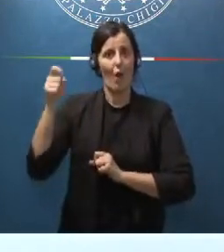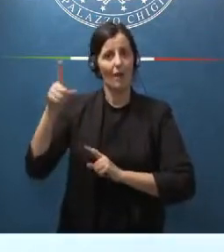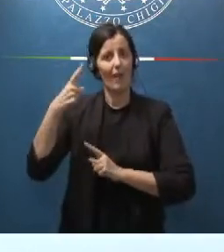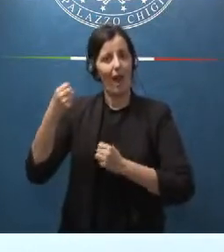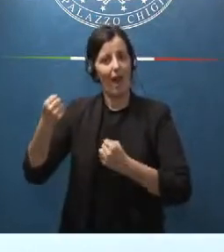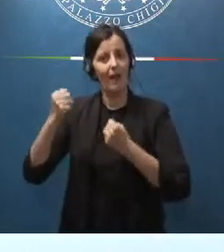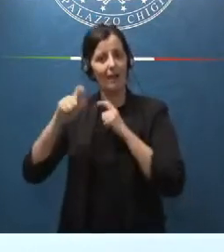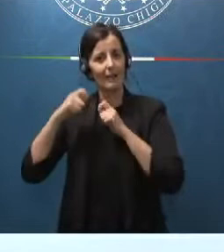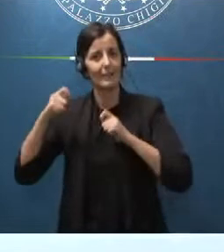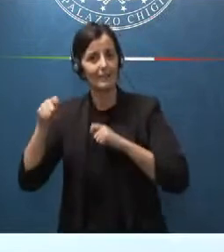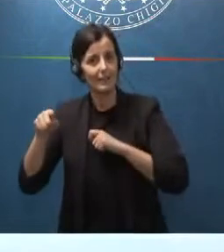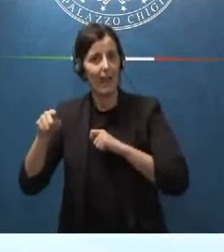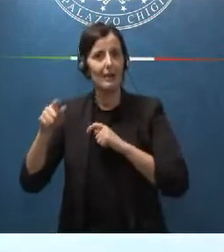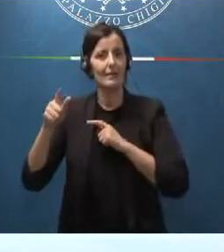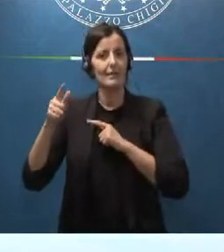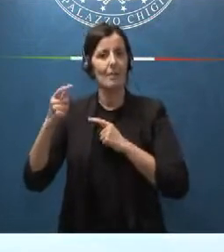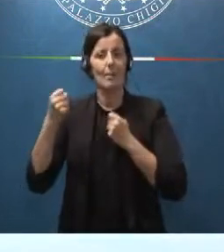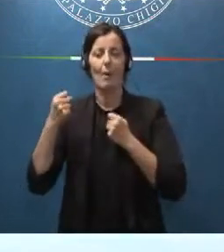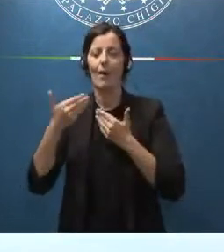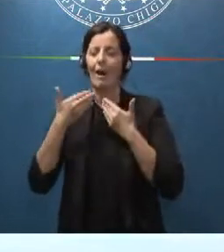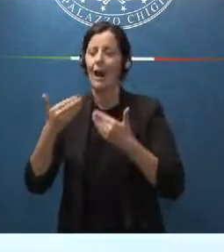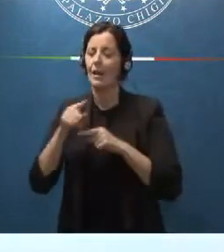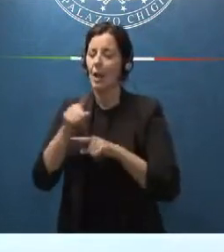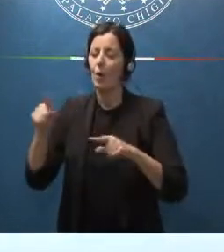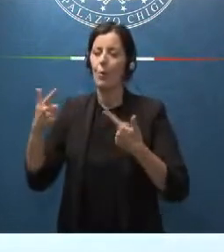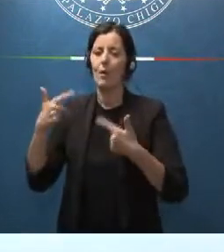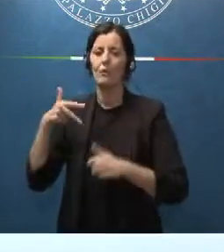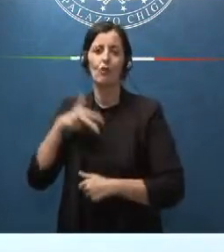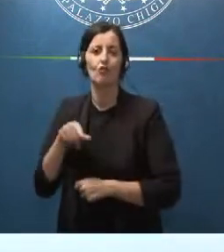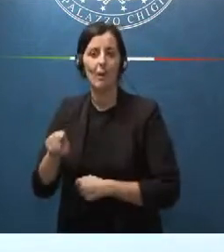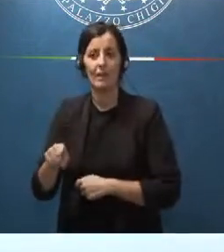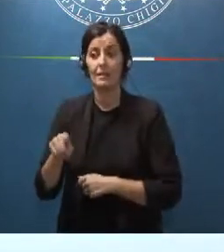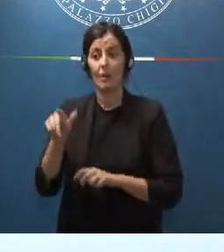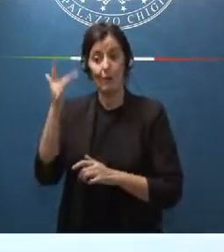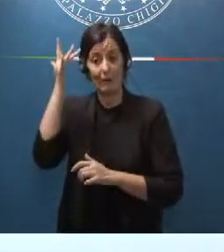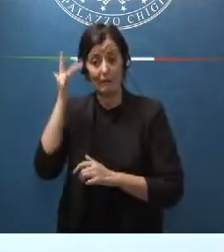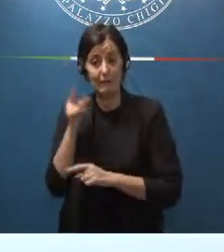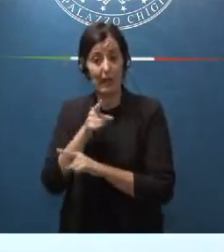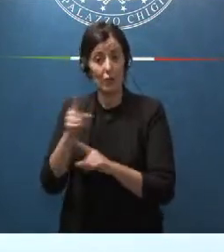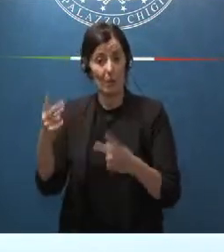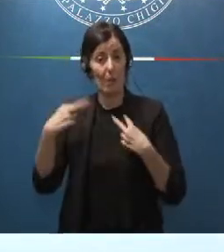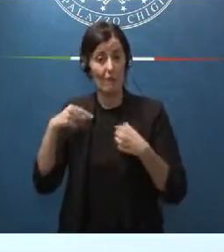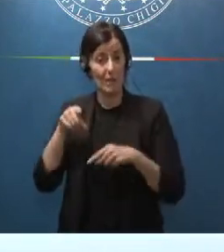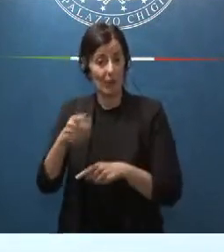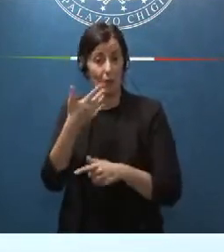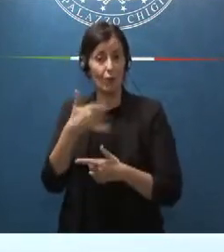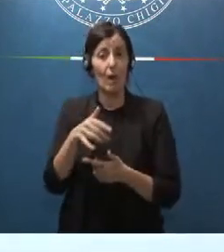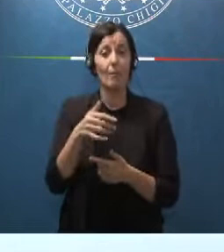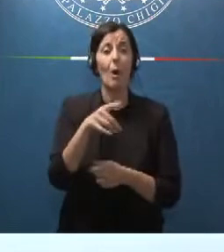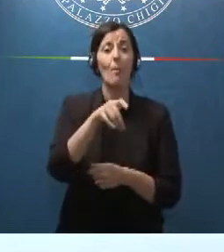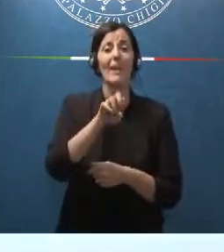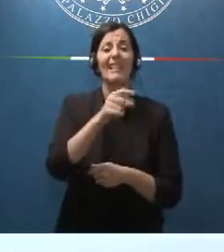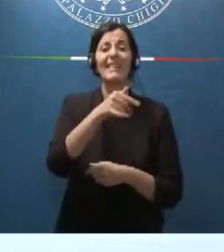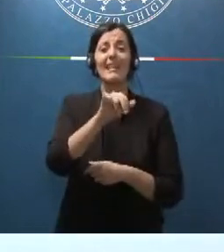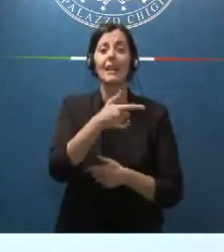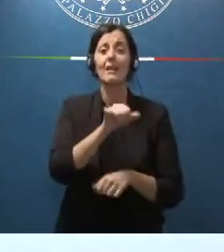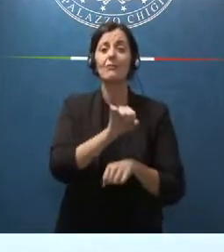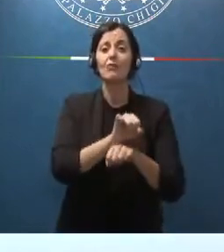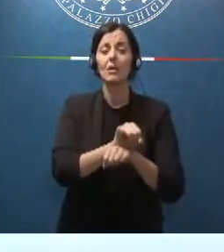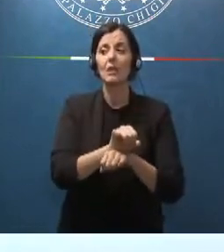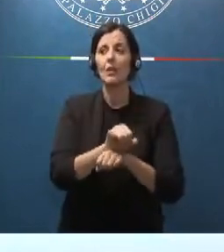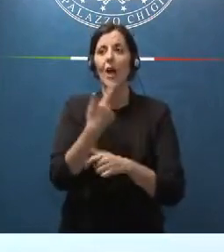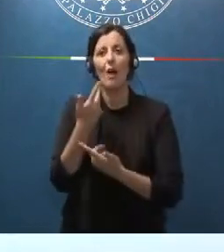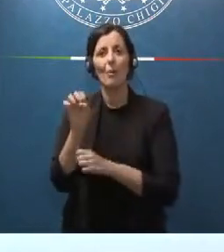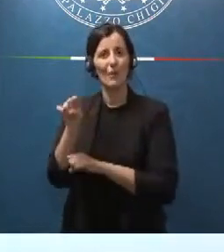grande socialista un uomo che ha rischiato la vita per liberare Pertini e Saragata quando erano detenuti a Regina Celi il professor